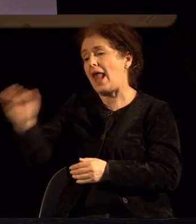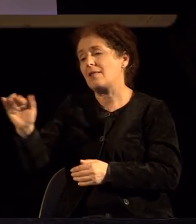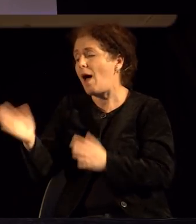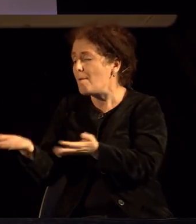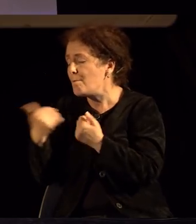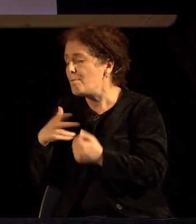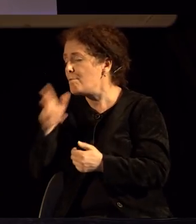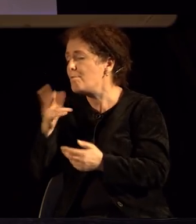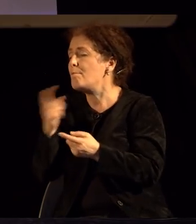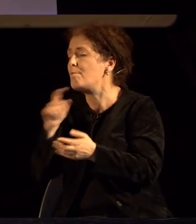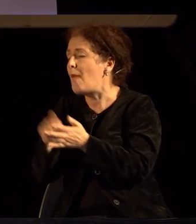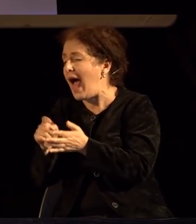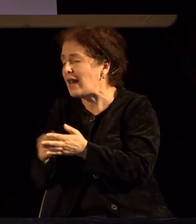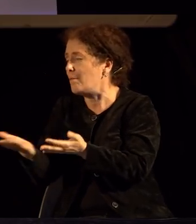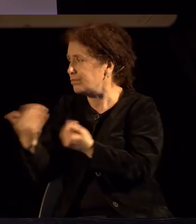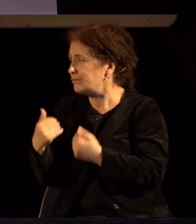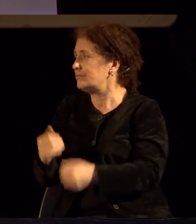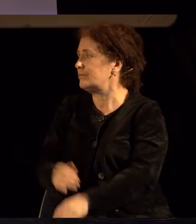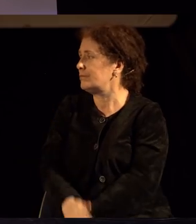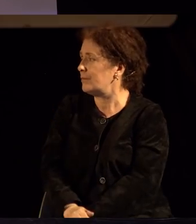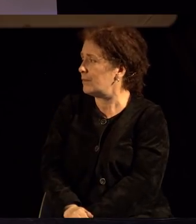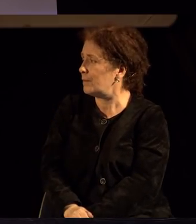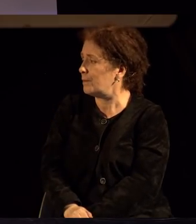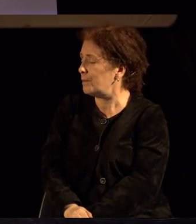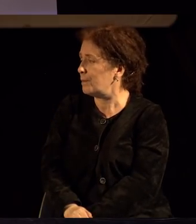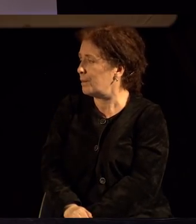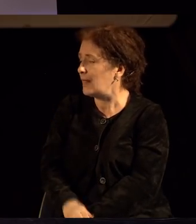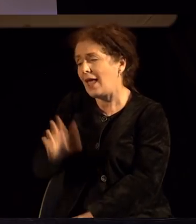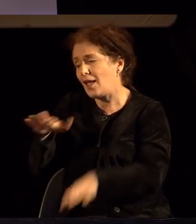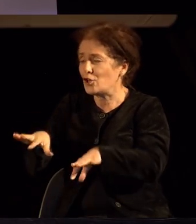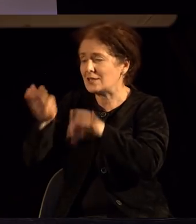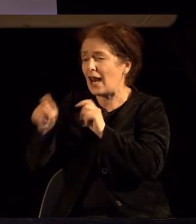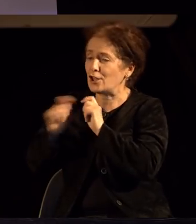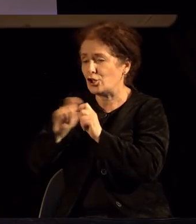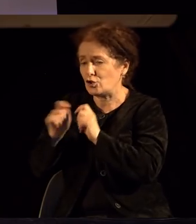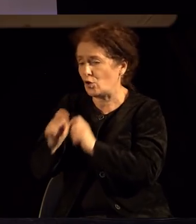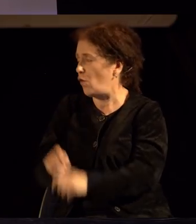барам помислите, па знаете како. Ке се најдете негде во средина.